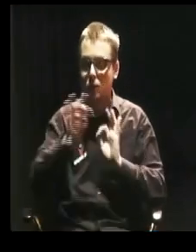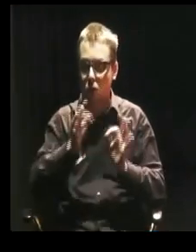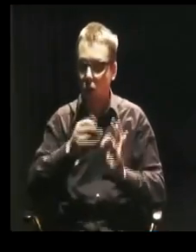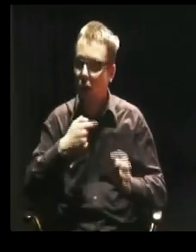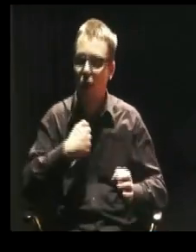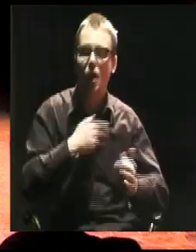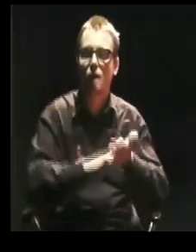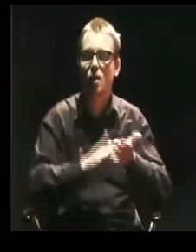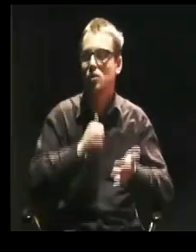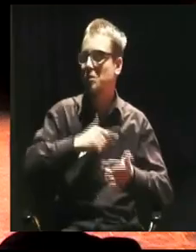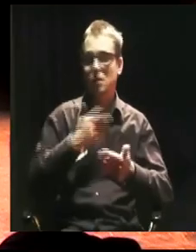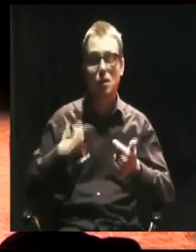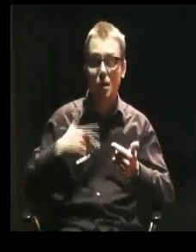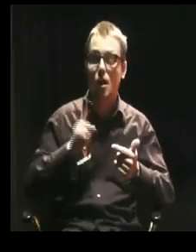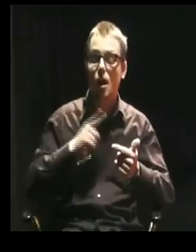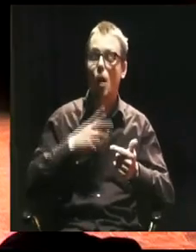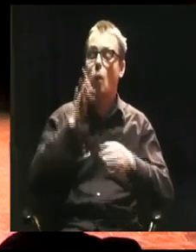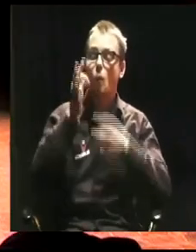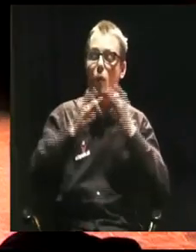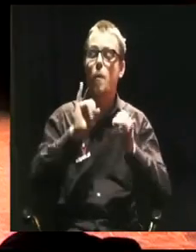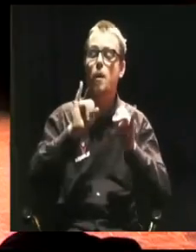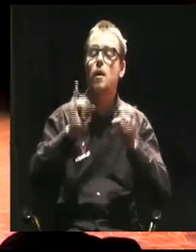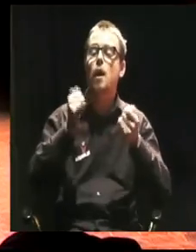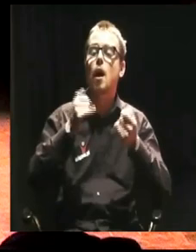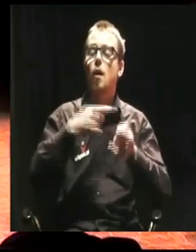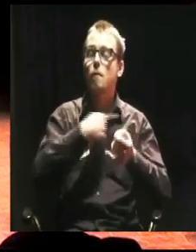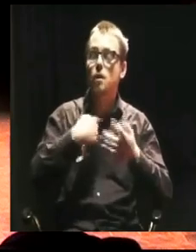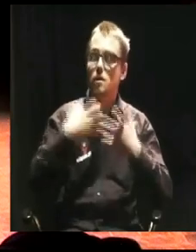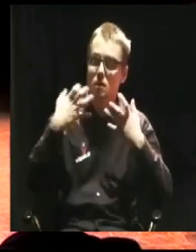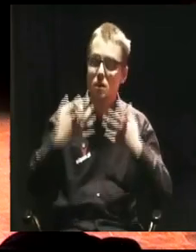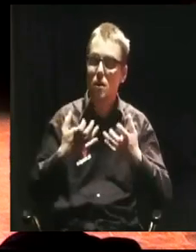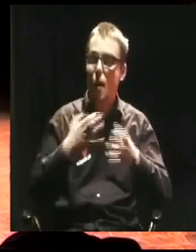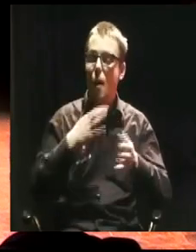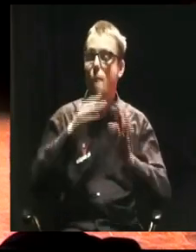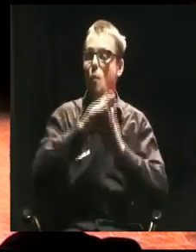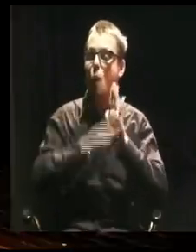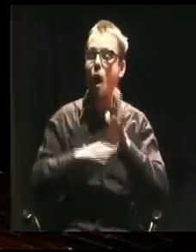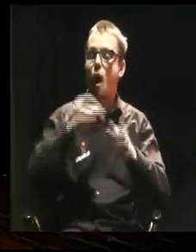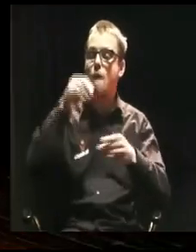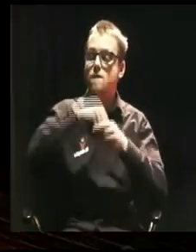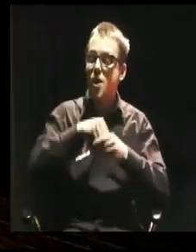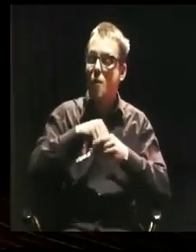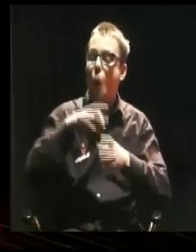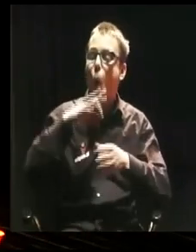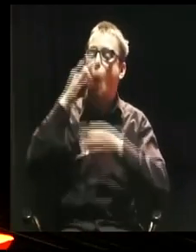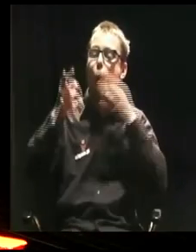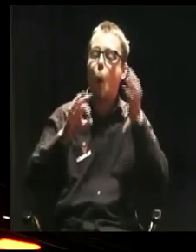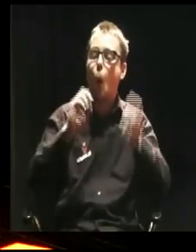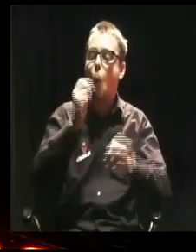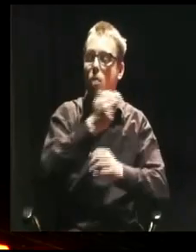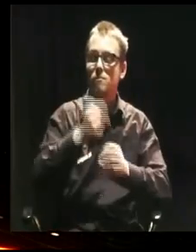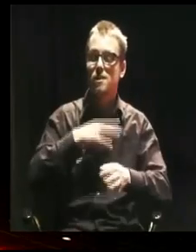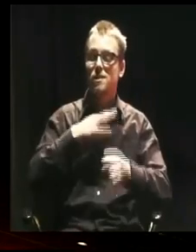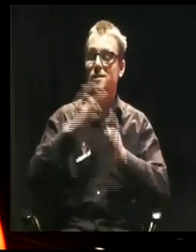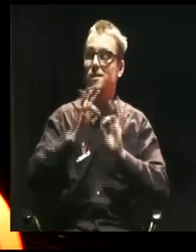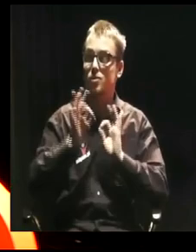staramy się te treści przemycić. Przemycić treści, które uważamy za ważne, za potrzebne, ale jednak jakoś nikt na to kurczę